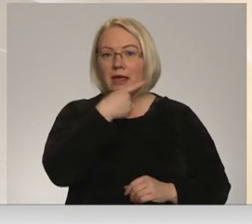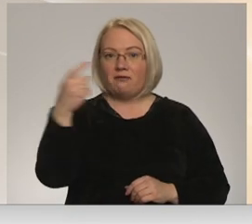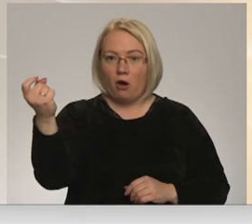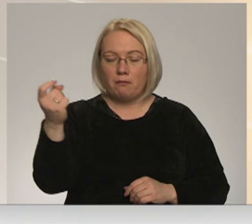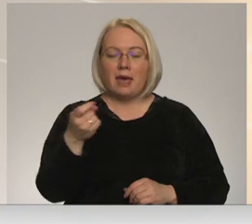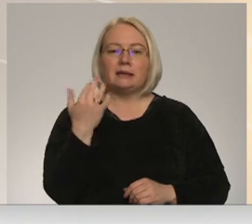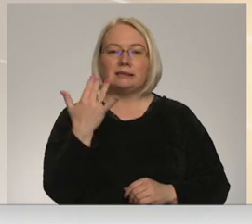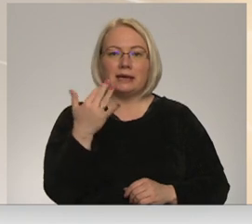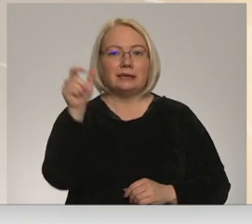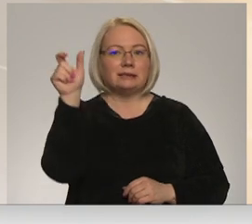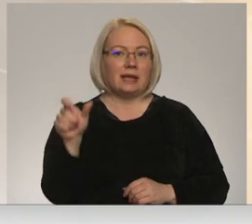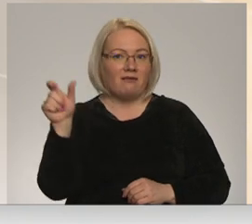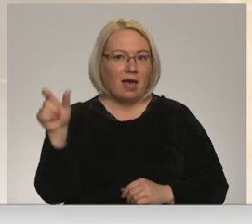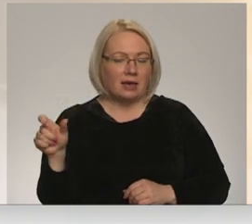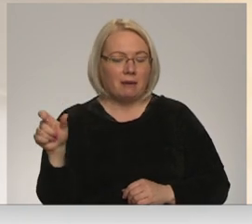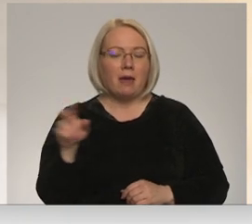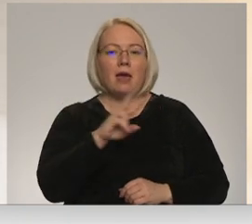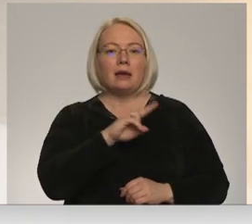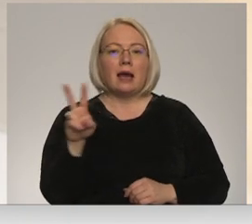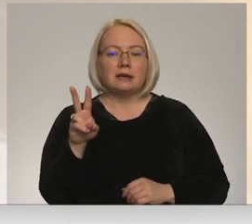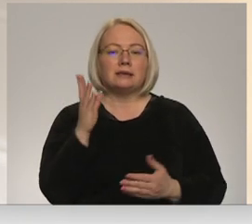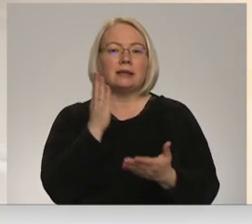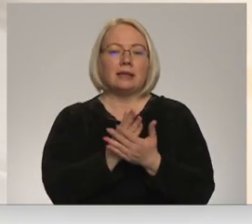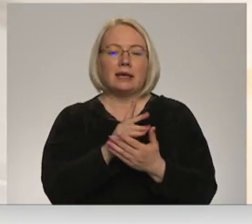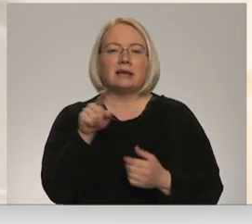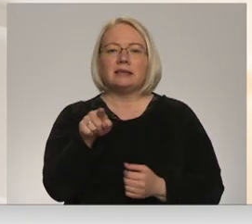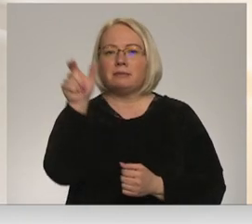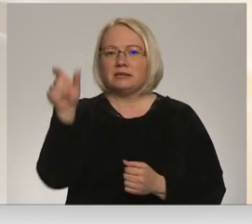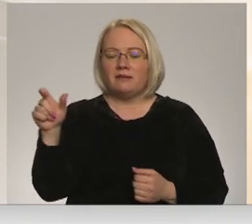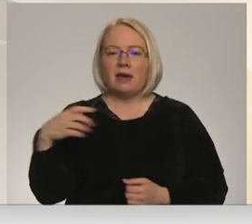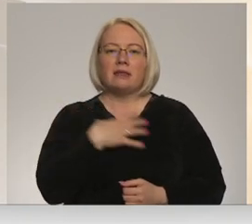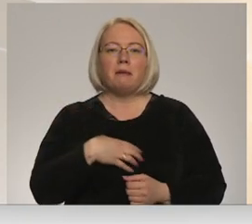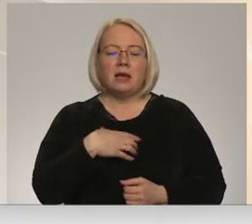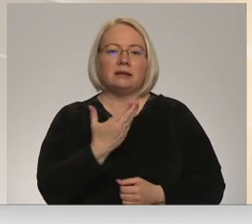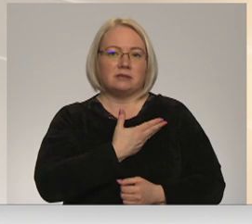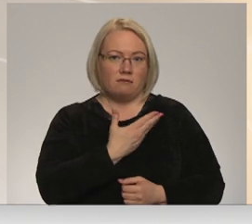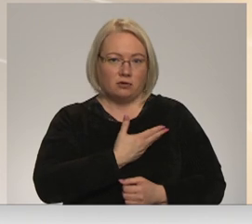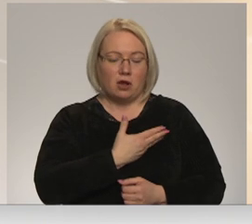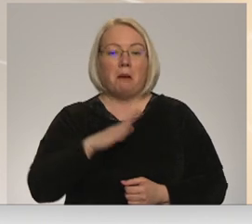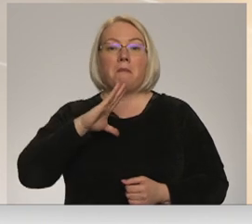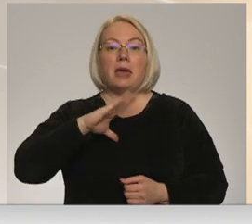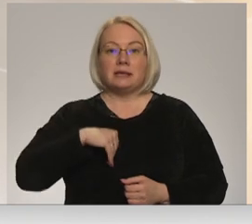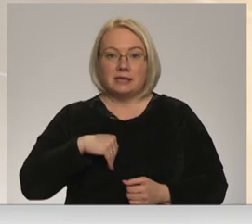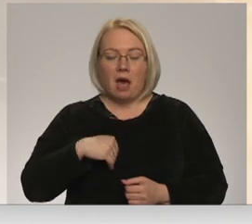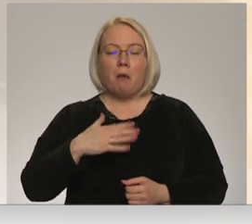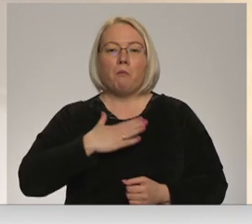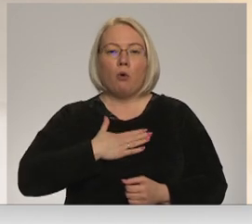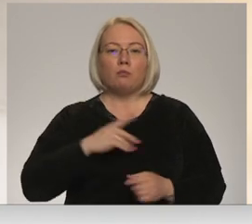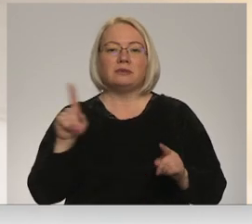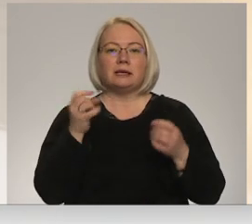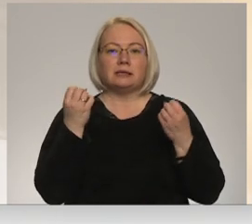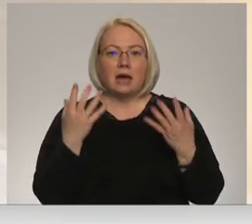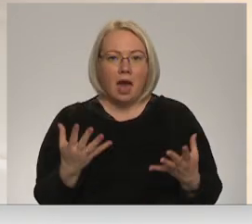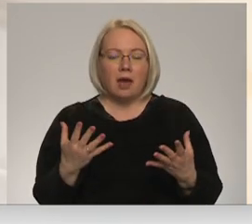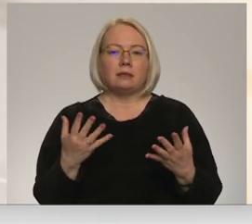to, cik cilvēkiem, kas tie ir par cilvēkiem un nepieciešama izmitināšana. Tālāk mums ir ļoti skaidri